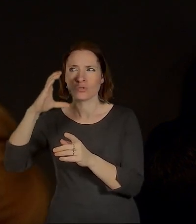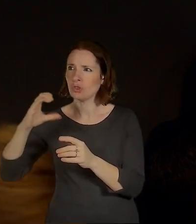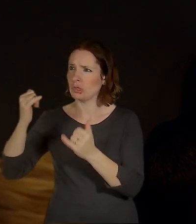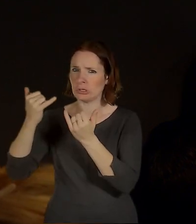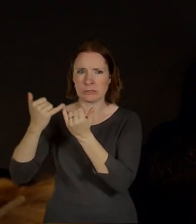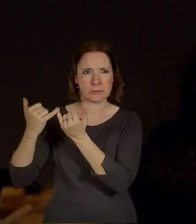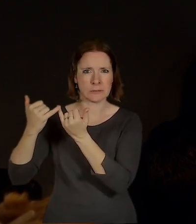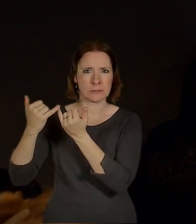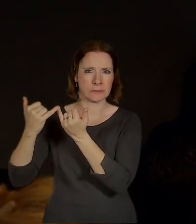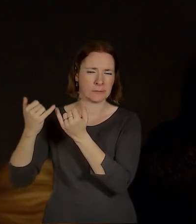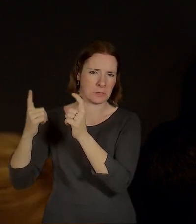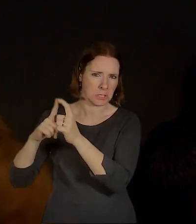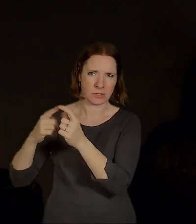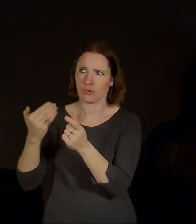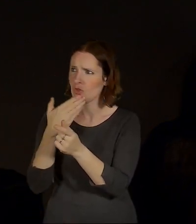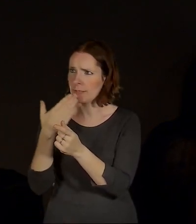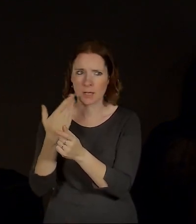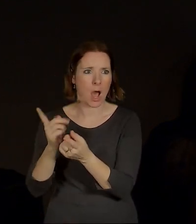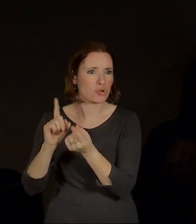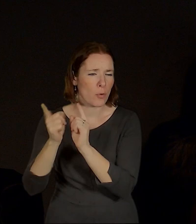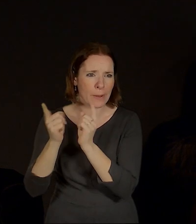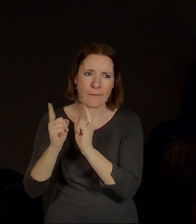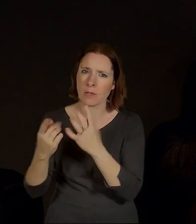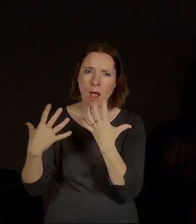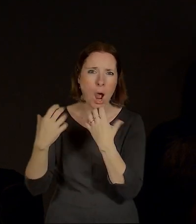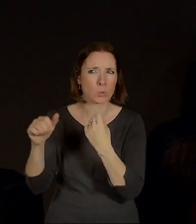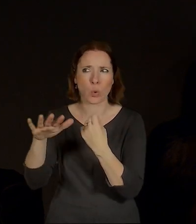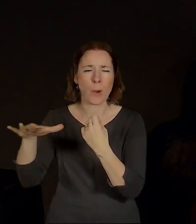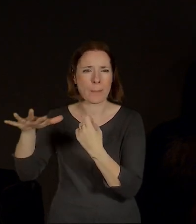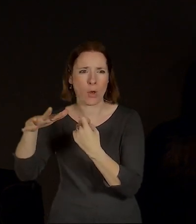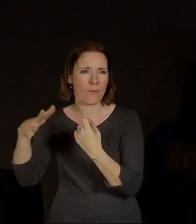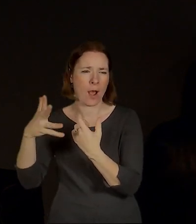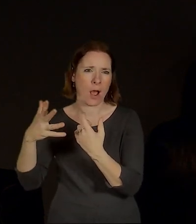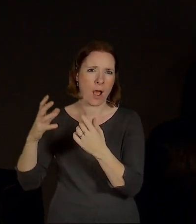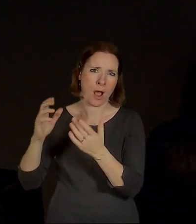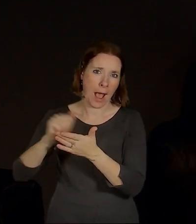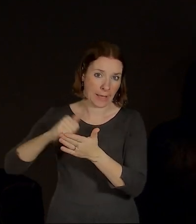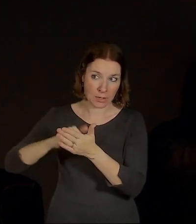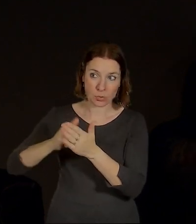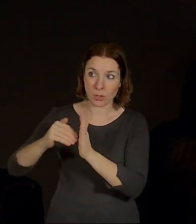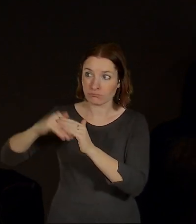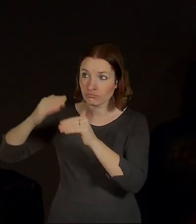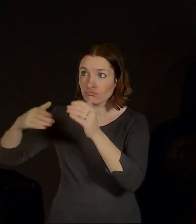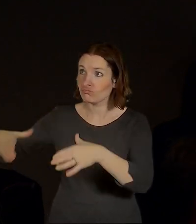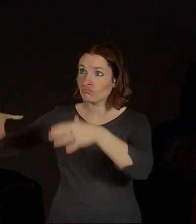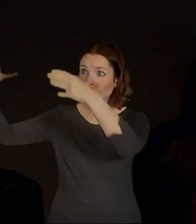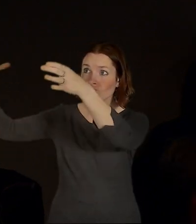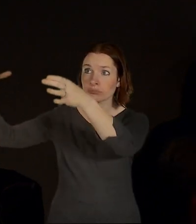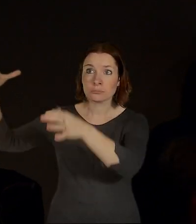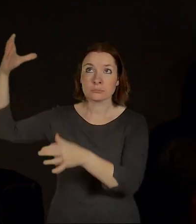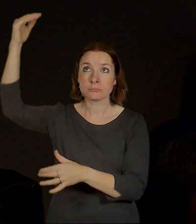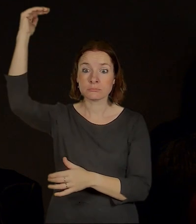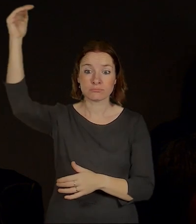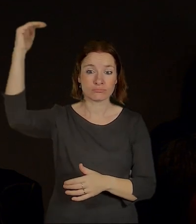nějaká česká dopravní automobilová agentura, kterou jste vůbec